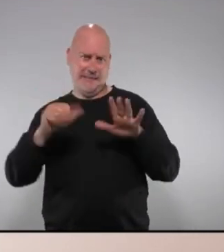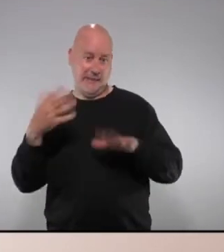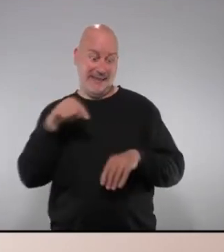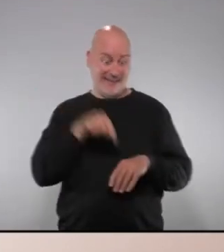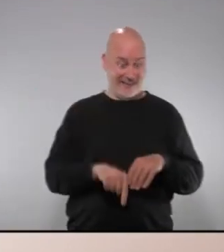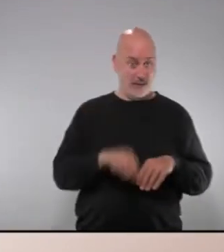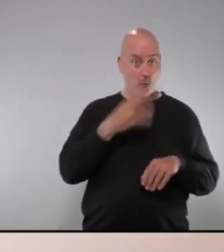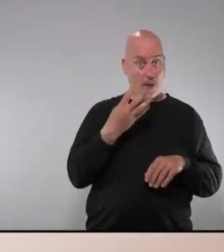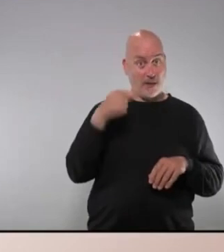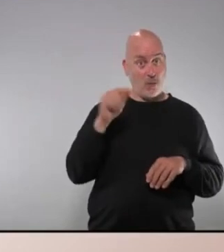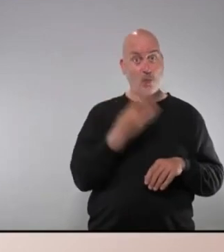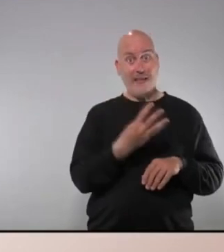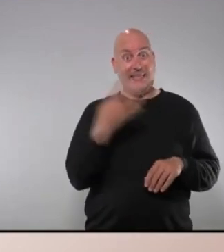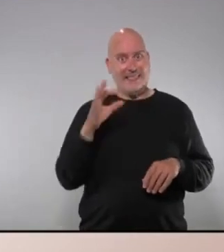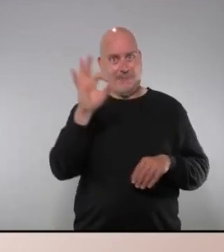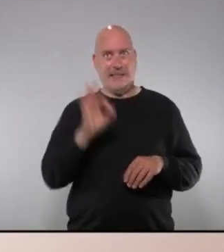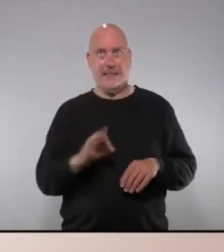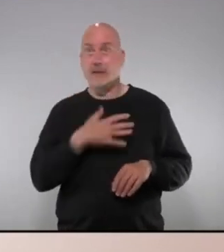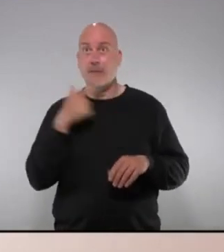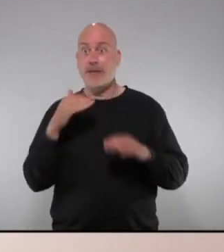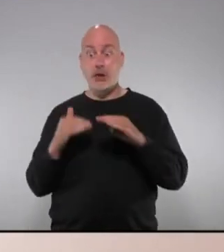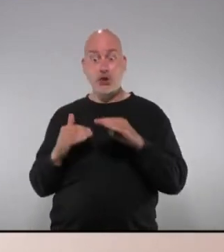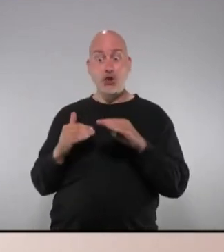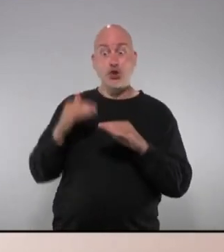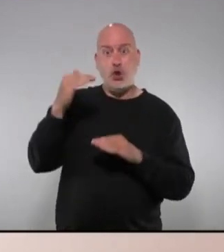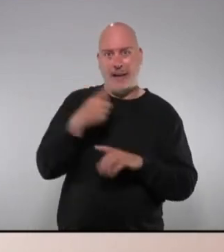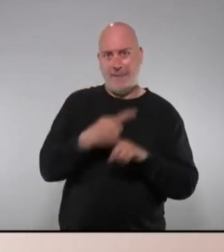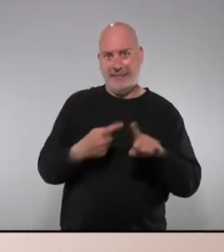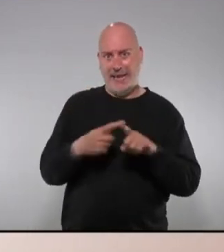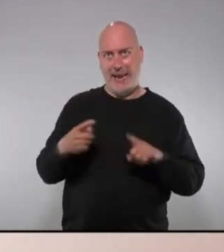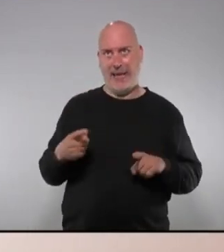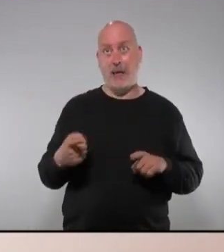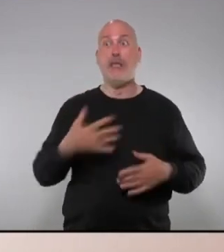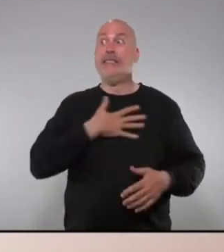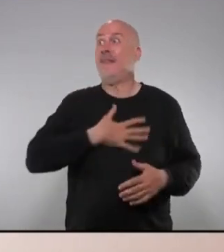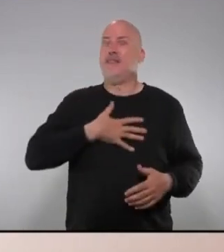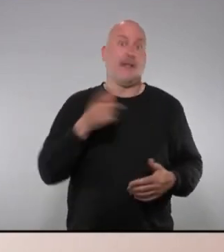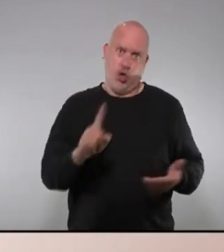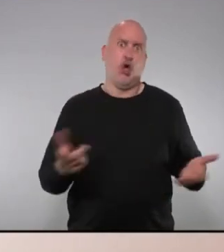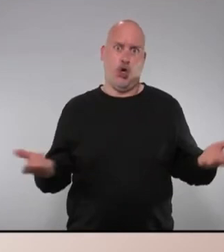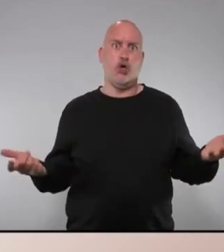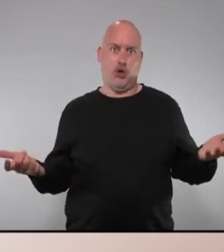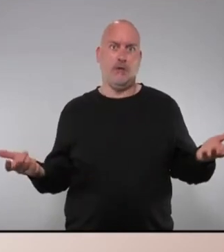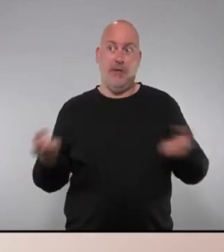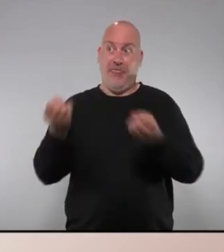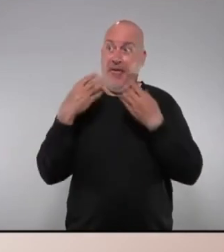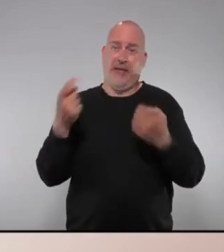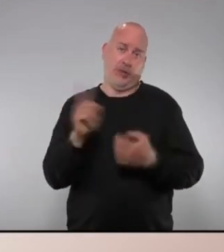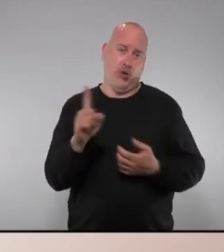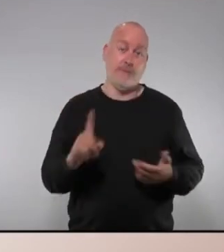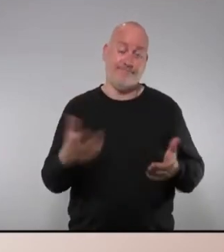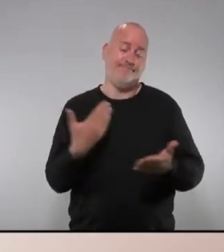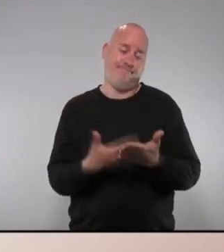és del 4,45% per tant estem per sobre de la mitjana d'Espanya estem satisfets no no estem satisfets d'aquestes dades però